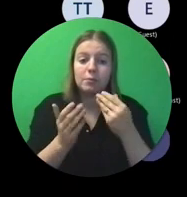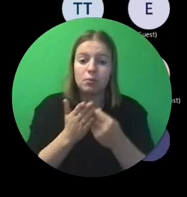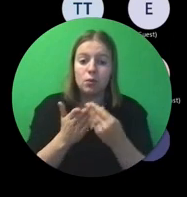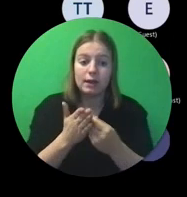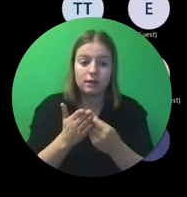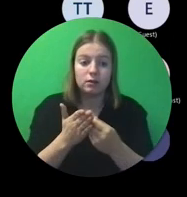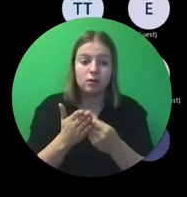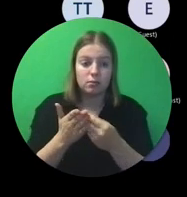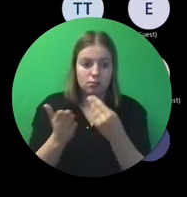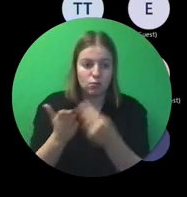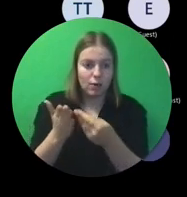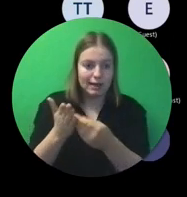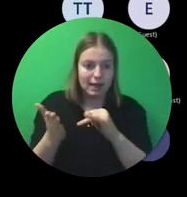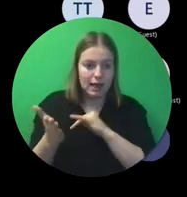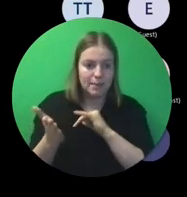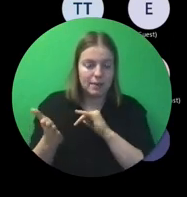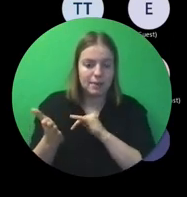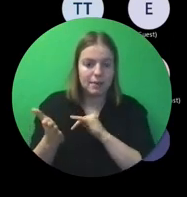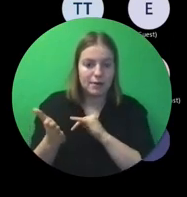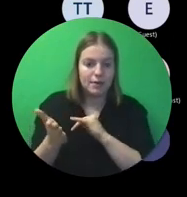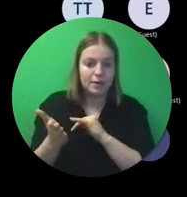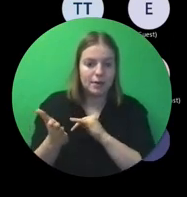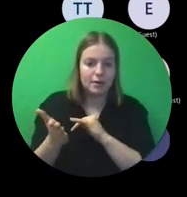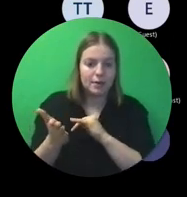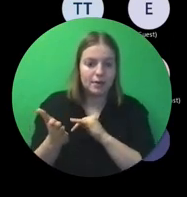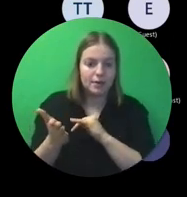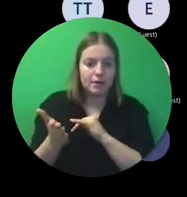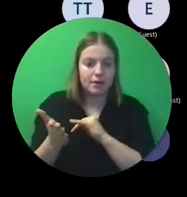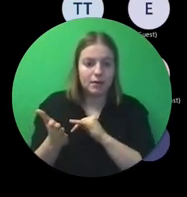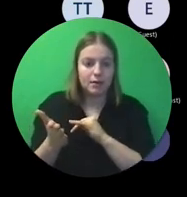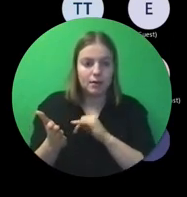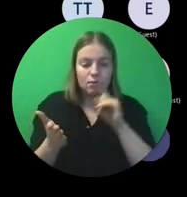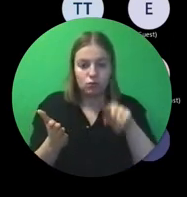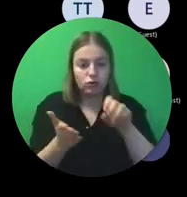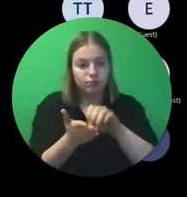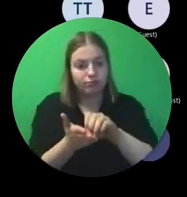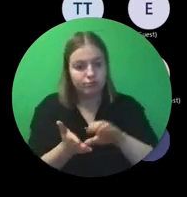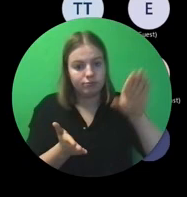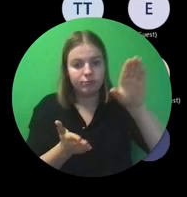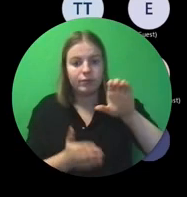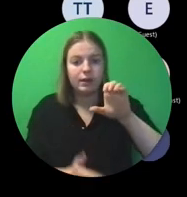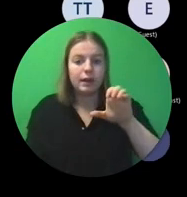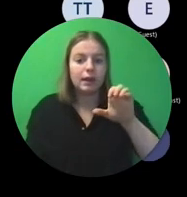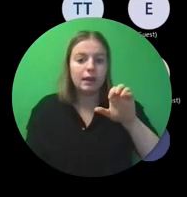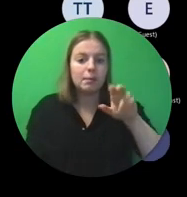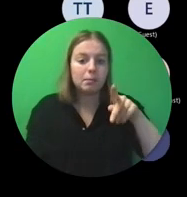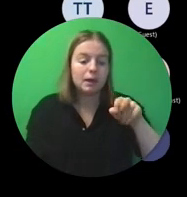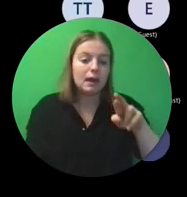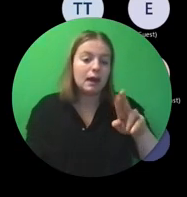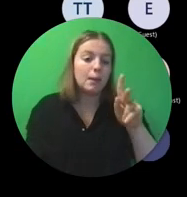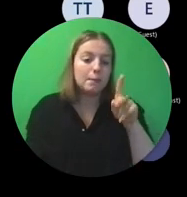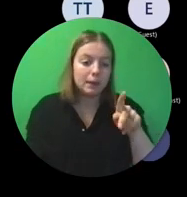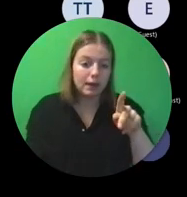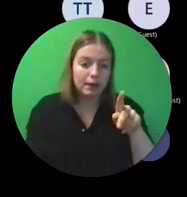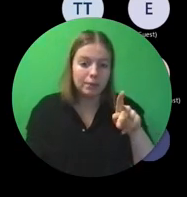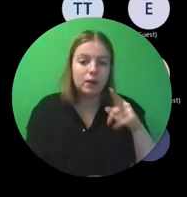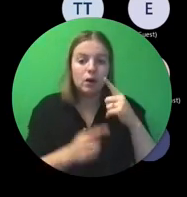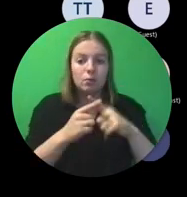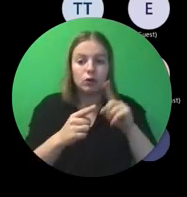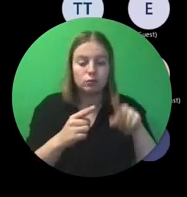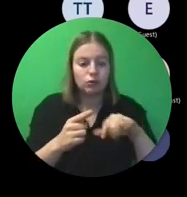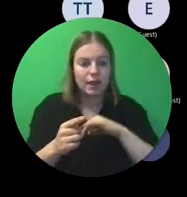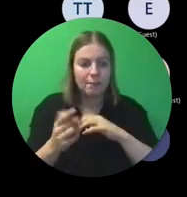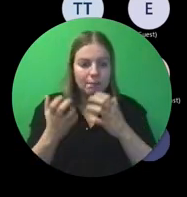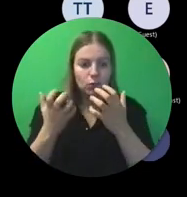resultaten er zijn. Die moeten inderdaad geproduceerd zijn. Die moeten opgeladen zijn in EPRP. En die moeten ergens tastbaar